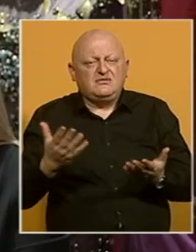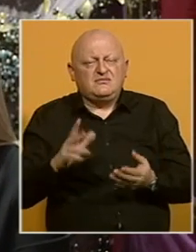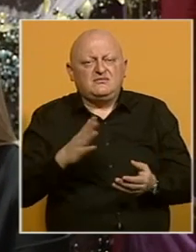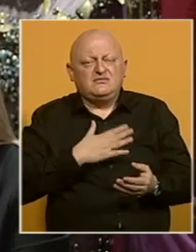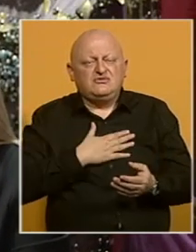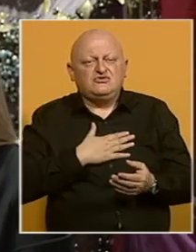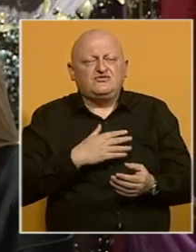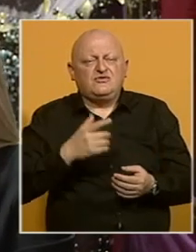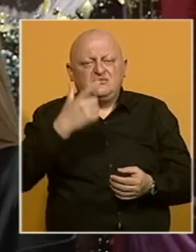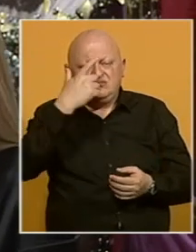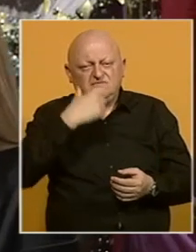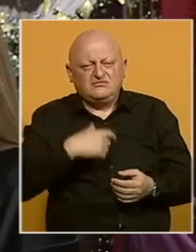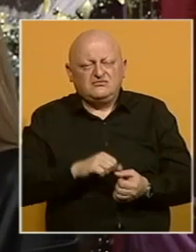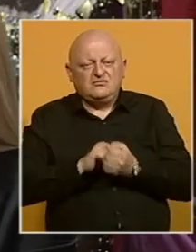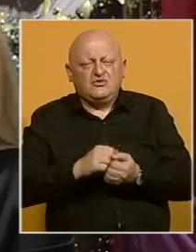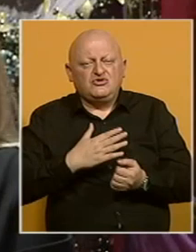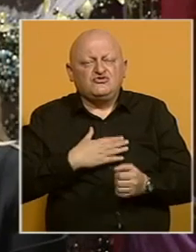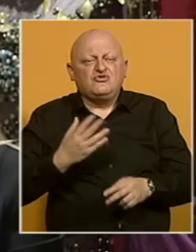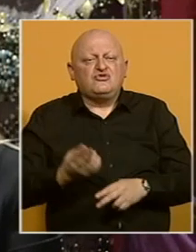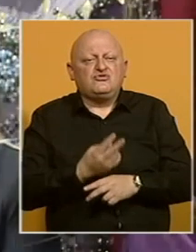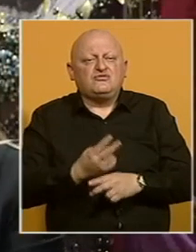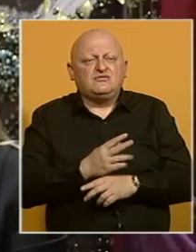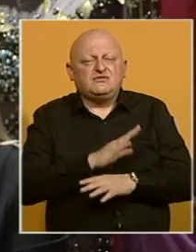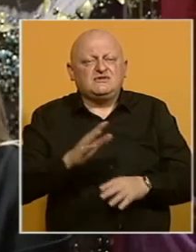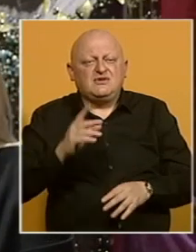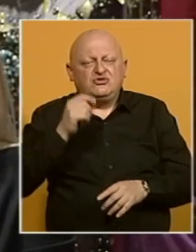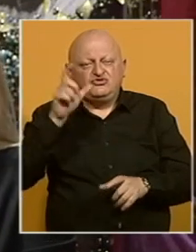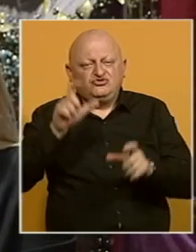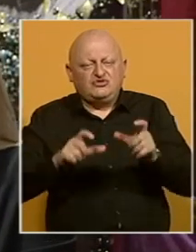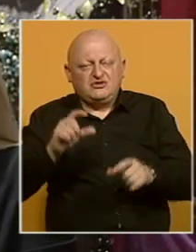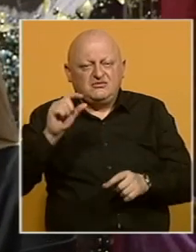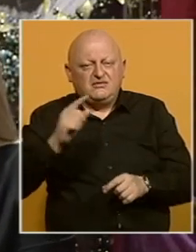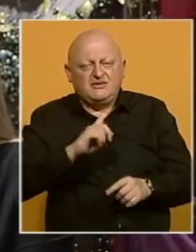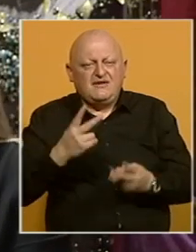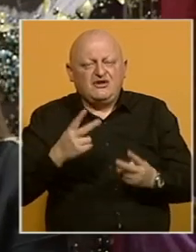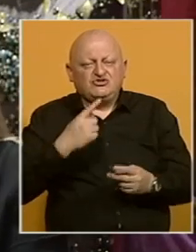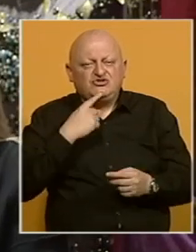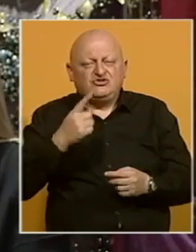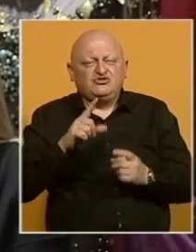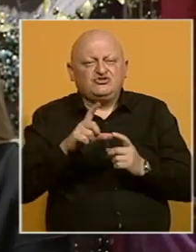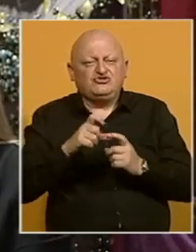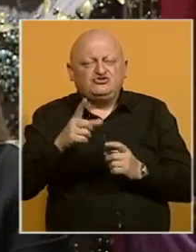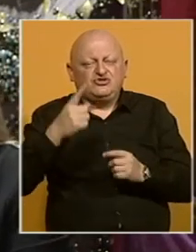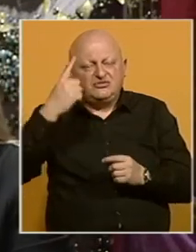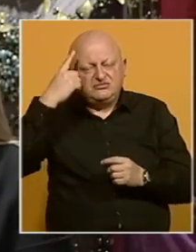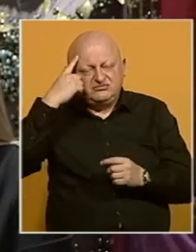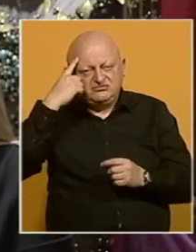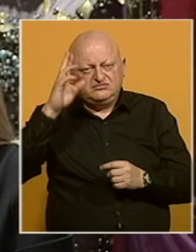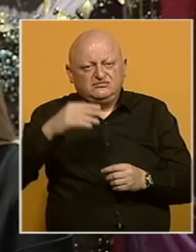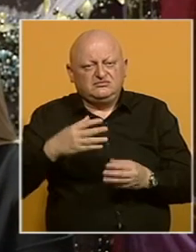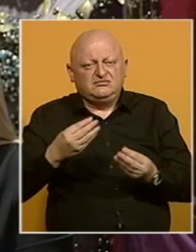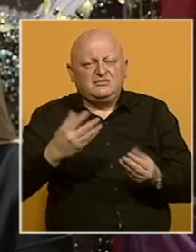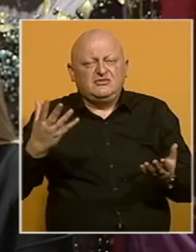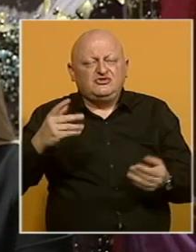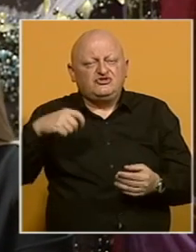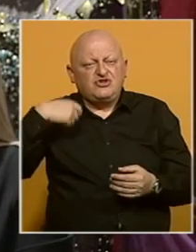svojim bićem gojete svoju otačbinu, svakog običnog mamu čovjeka, ne gledajući ko je on. Šantić je u tom smislu bio mnogo više od